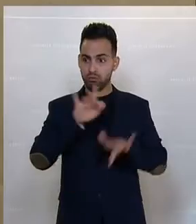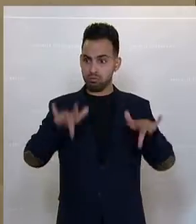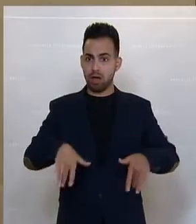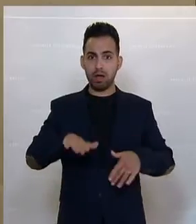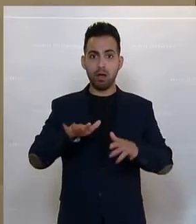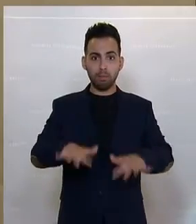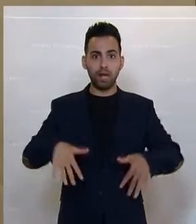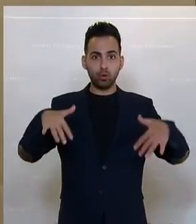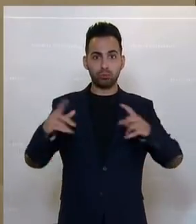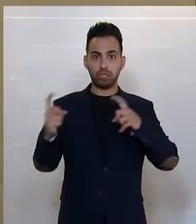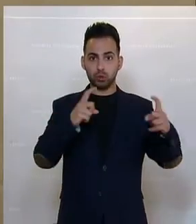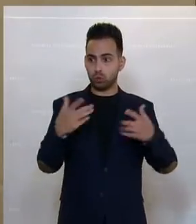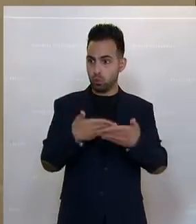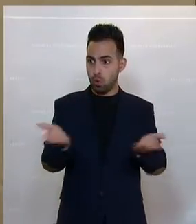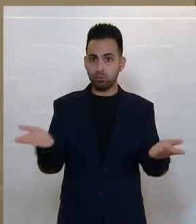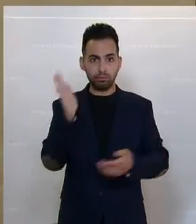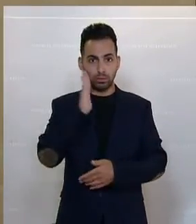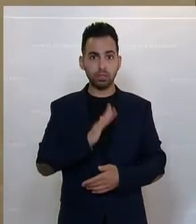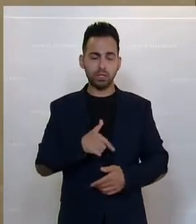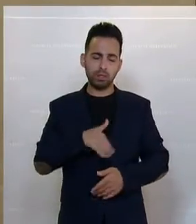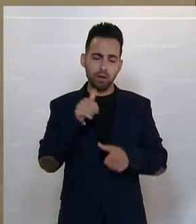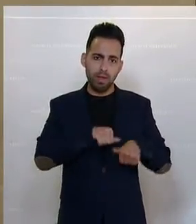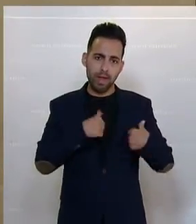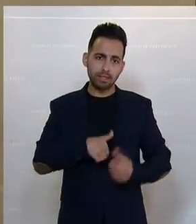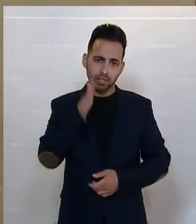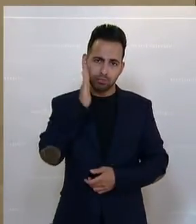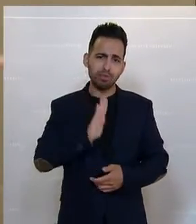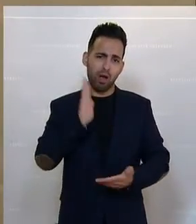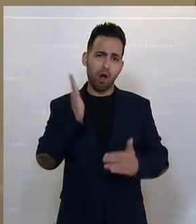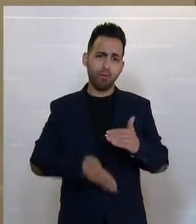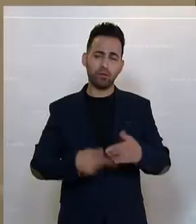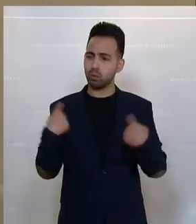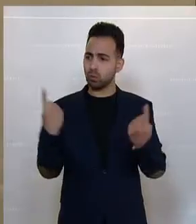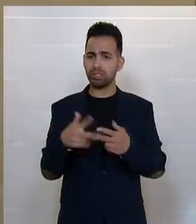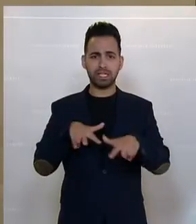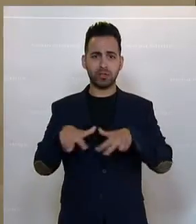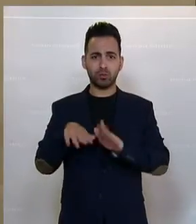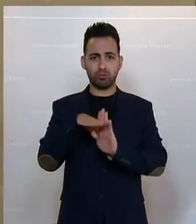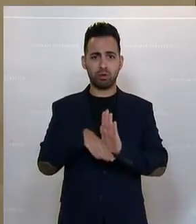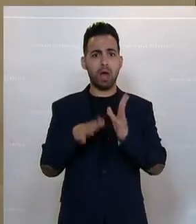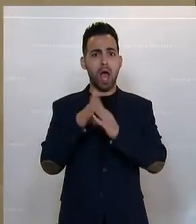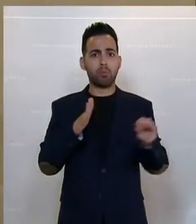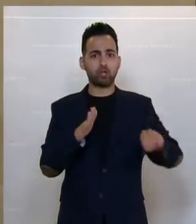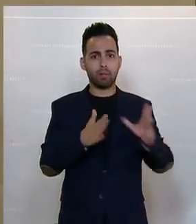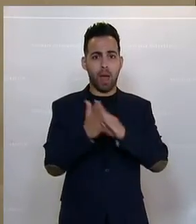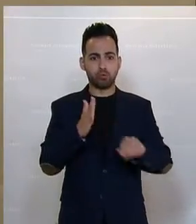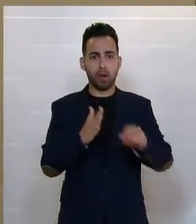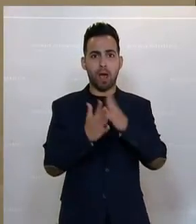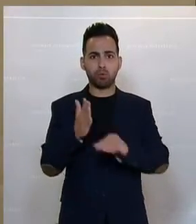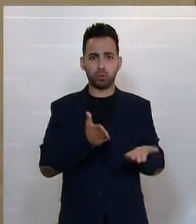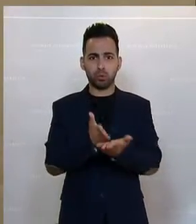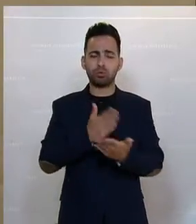im Plenum noch zu diskutieren. Also ich möchte euch ganz herzlich bitten, hört einfach auf, ständig aus unserem Regierungsprogramm Dinge